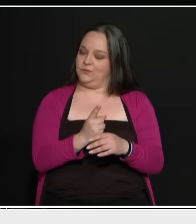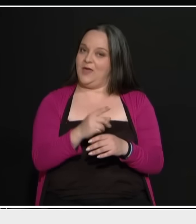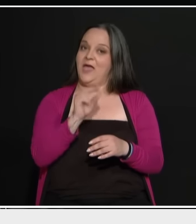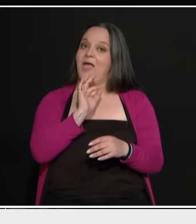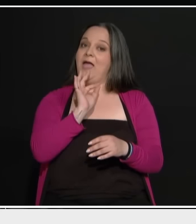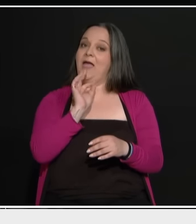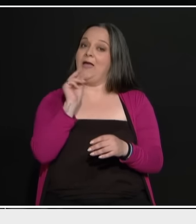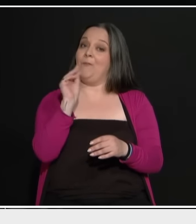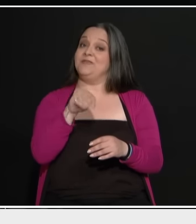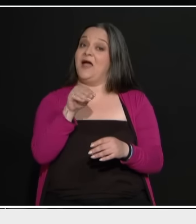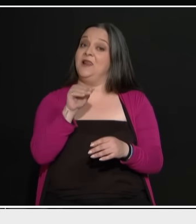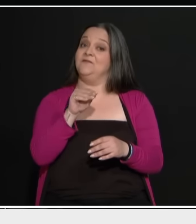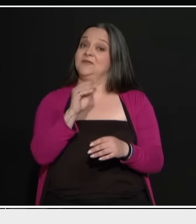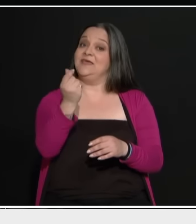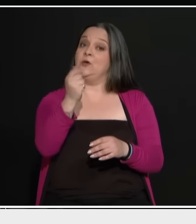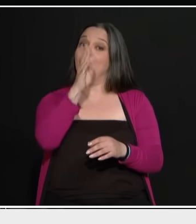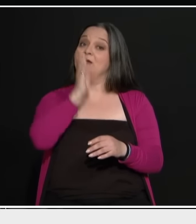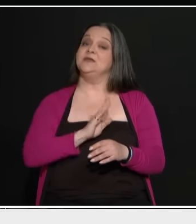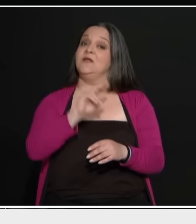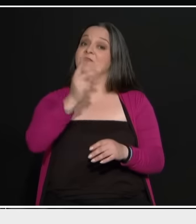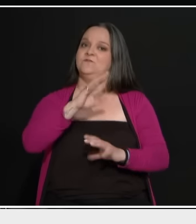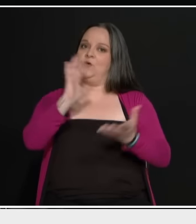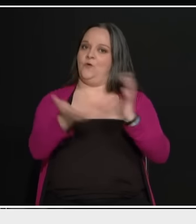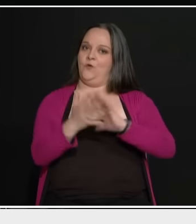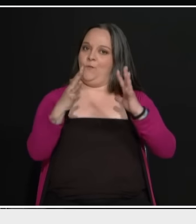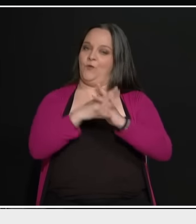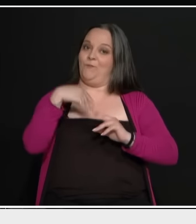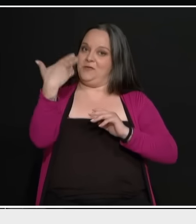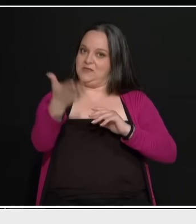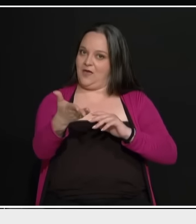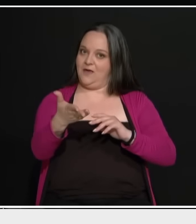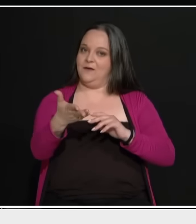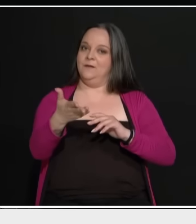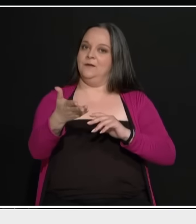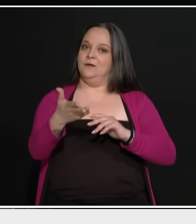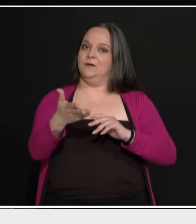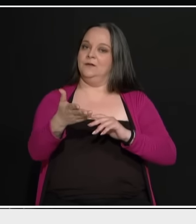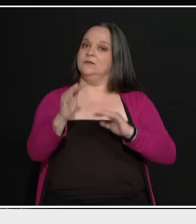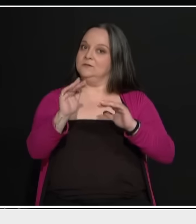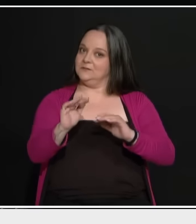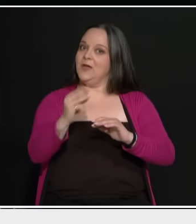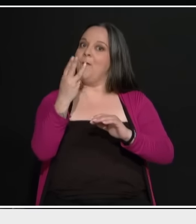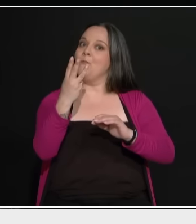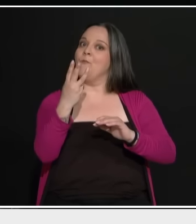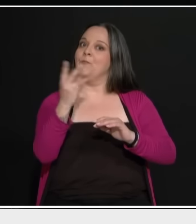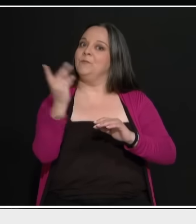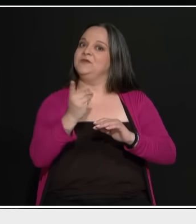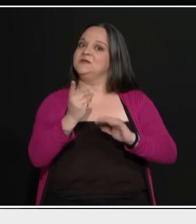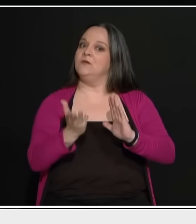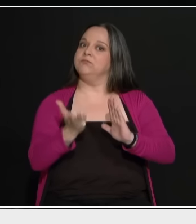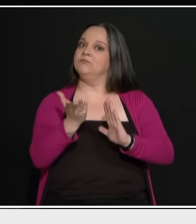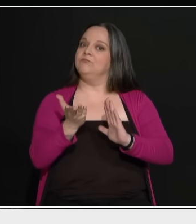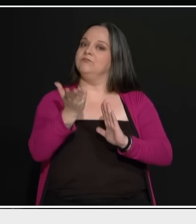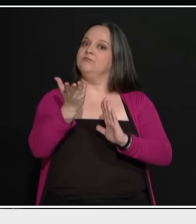κρίση μετά το Β' Παγκόσμιο Πόλεμο και του αύξησε το ποσοστό του και κατέλαβε την